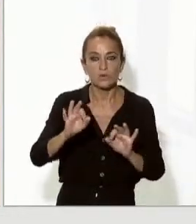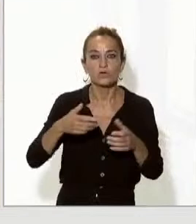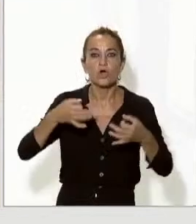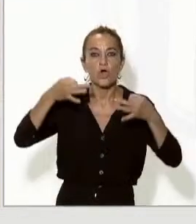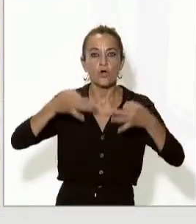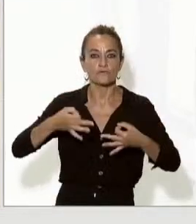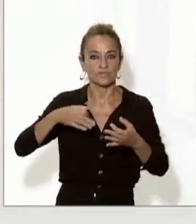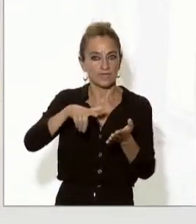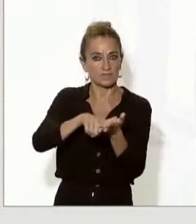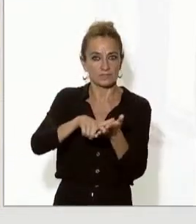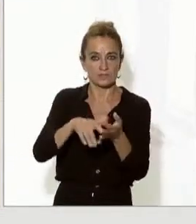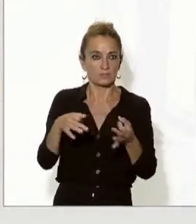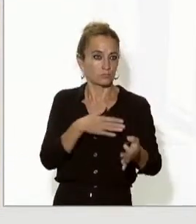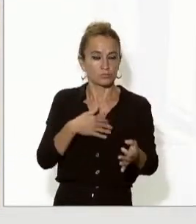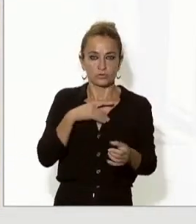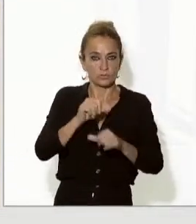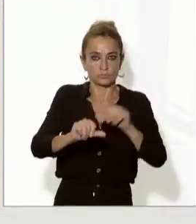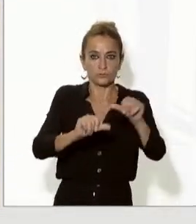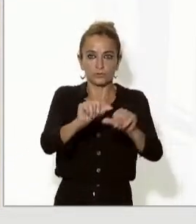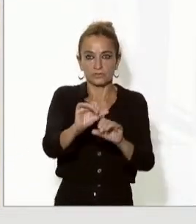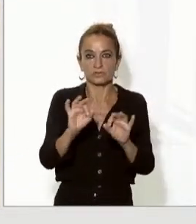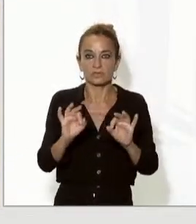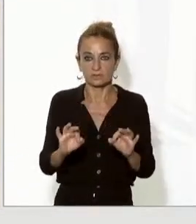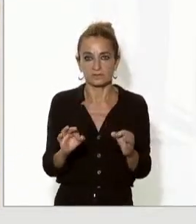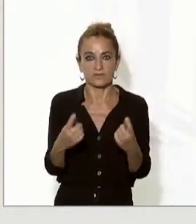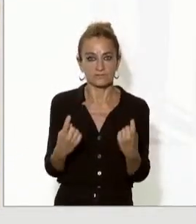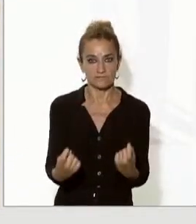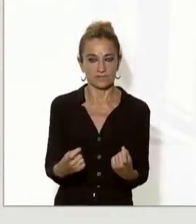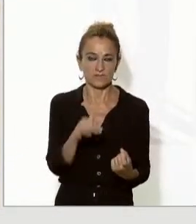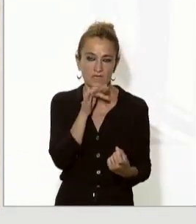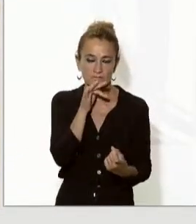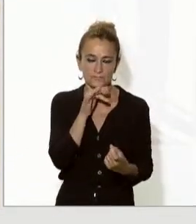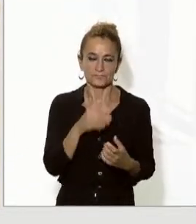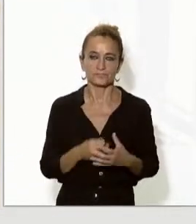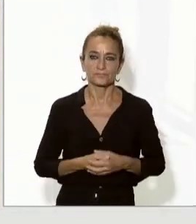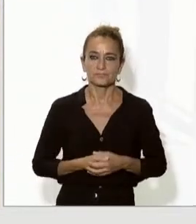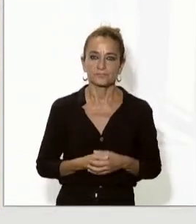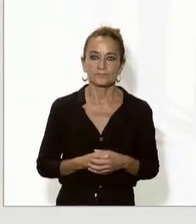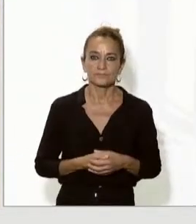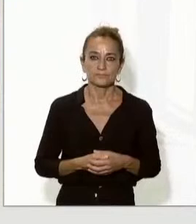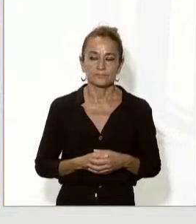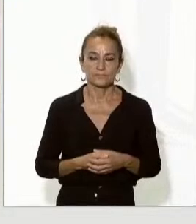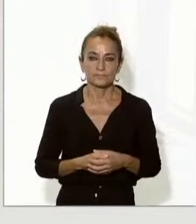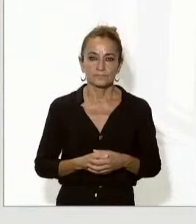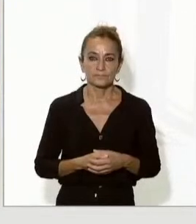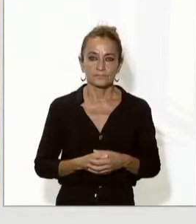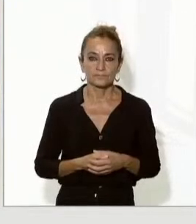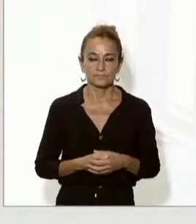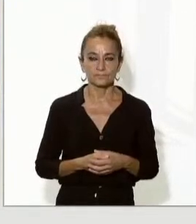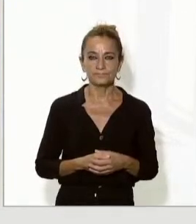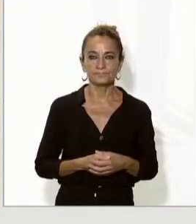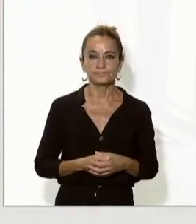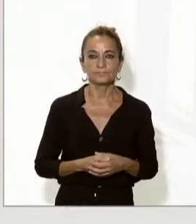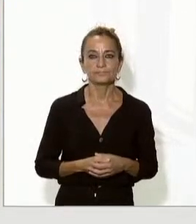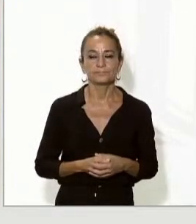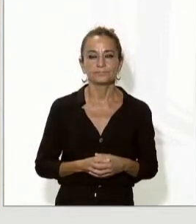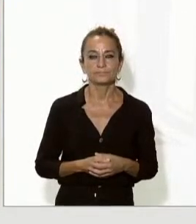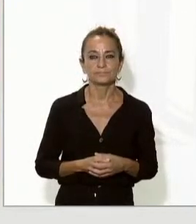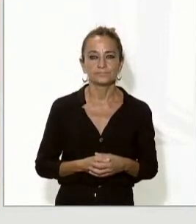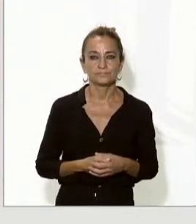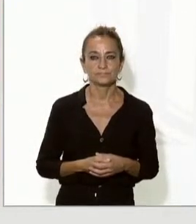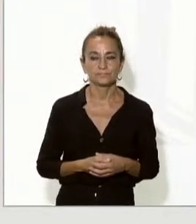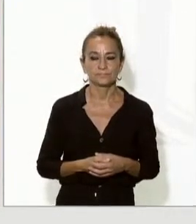d'una llengua doncs té un procediment i és el que es portarà a terme pel que fa doncs el que és la qüestió doncs